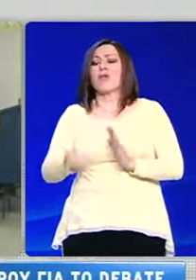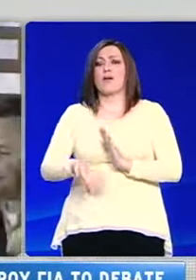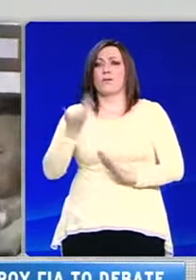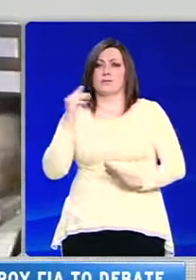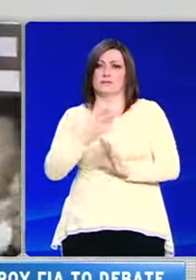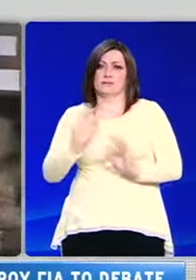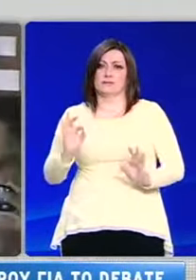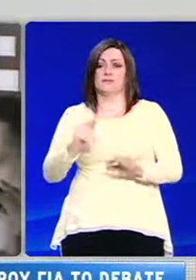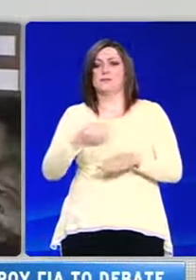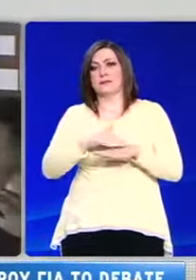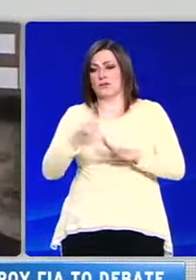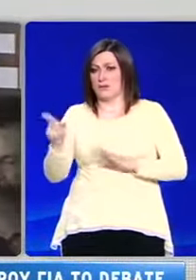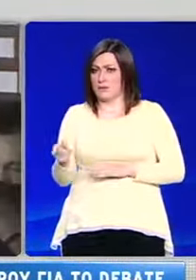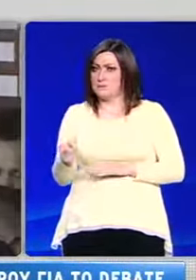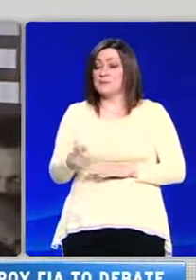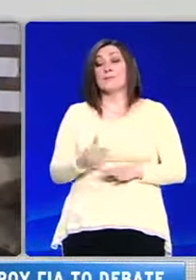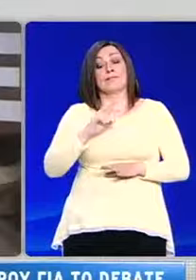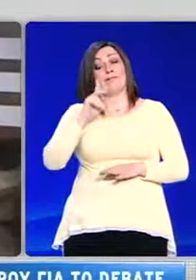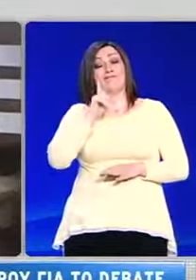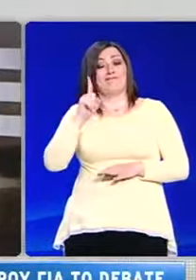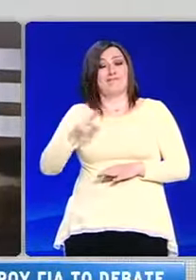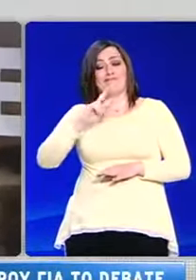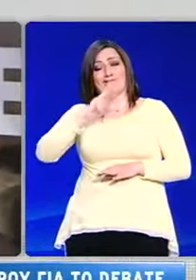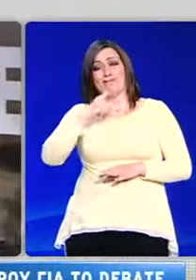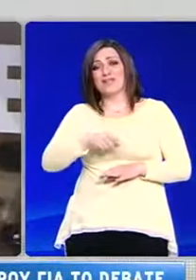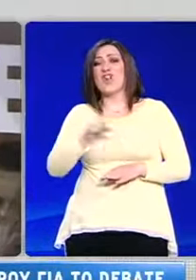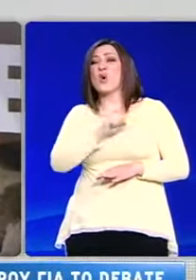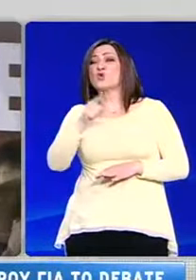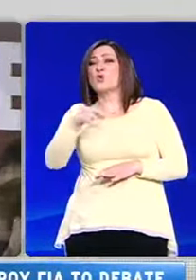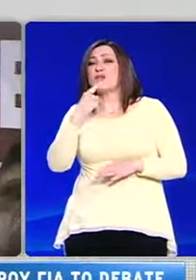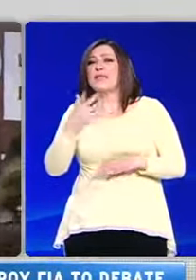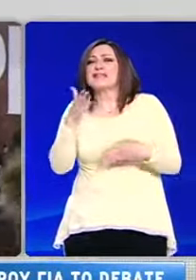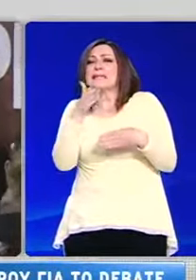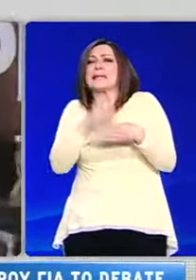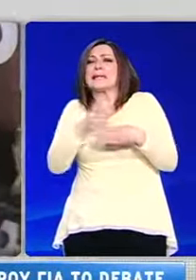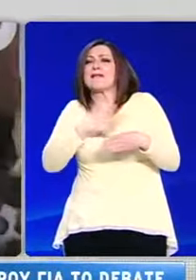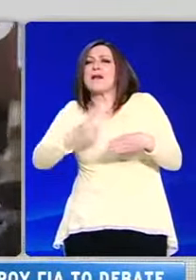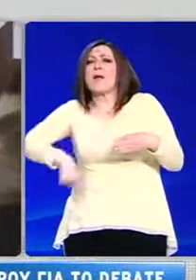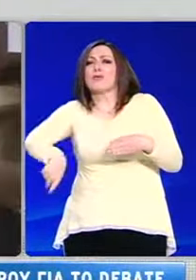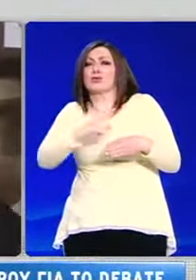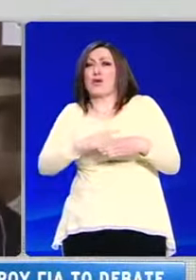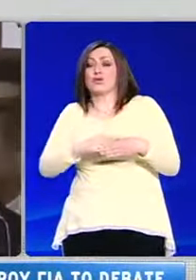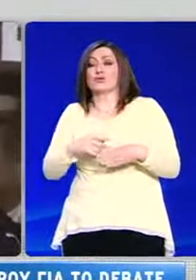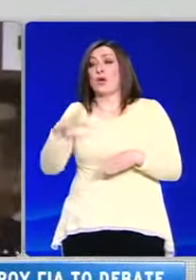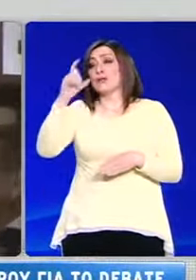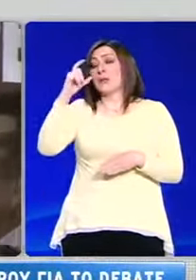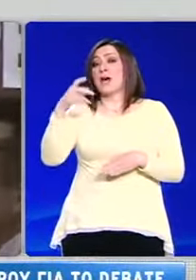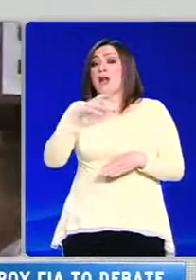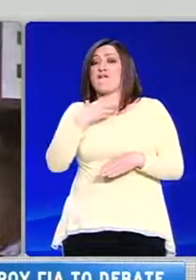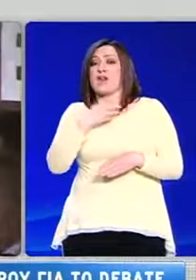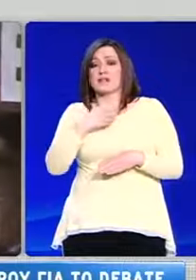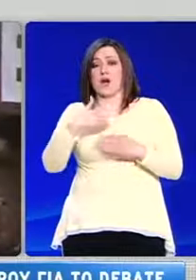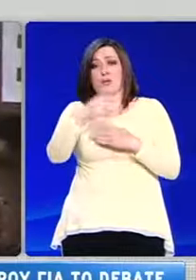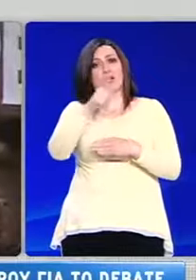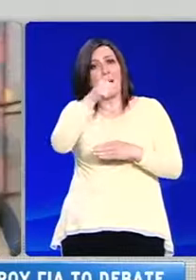εναντίον του. Απαντώντας η κ. Δούρου τόνισε ότι ο κ. Γουρός κρύβεται από τους πολίτες της Αττικής πίσω από τους κ. Σαμαρά και Βενιζέλο.